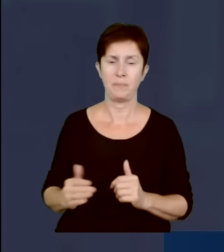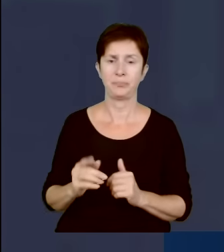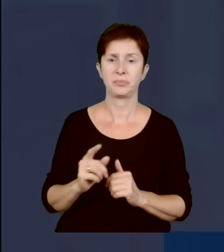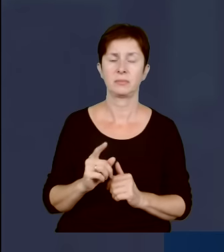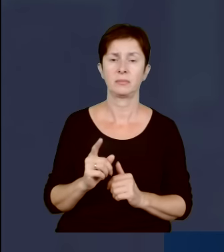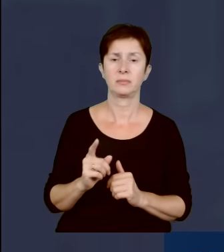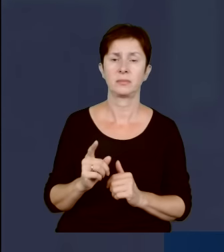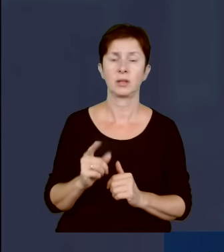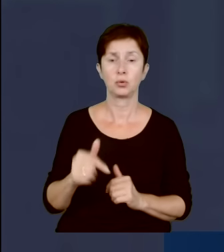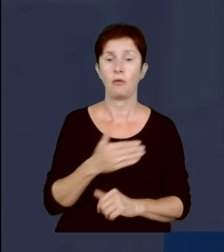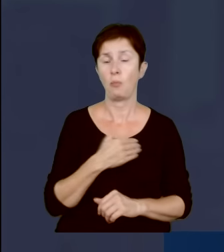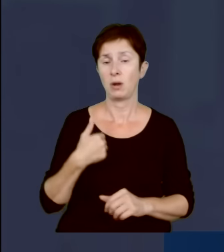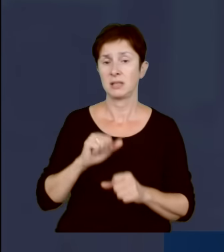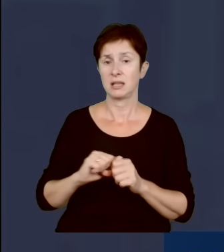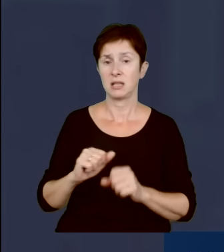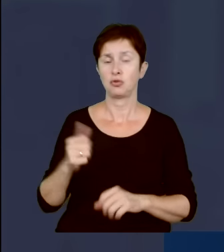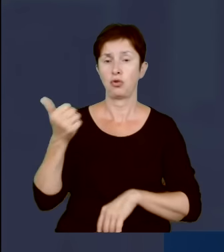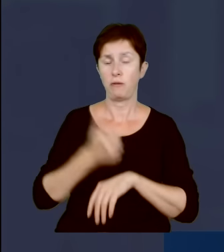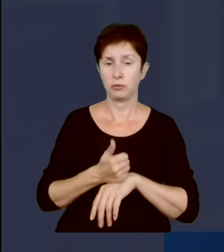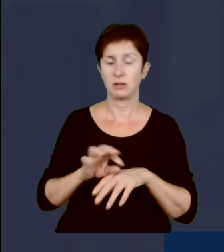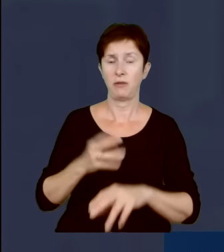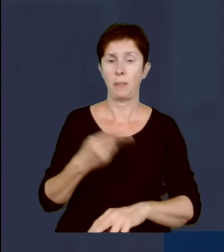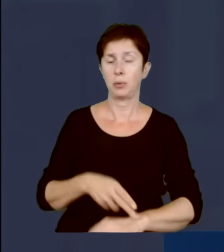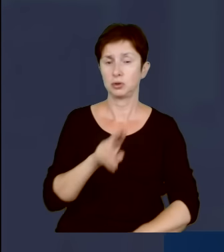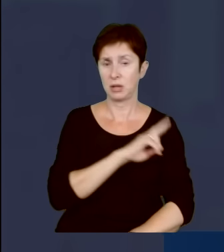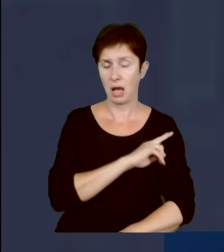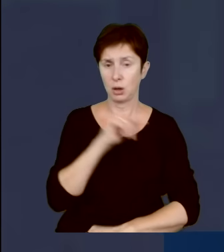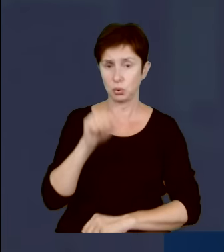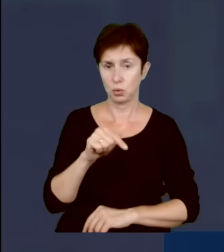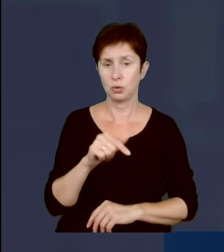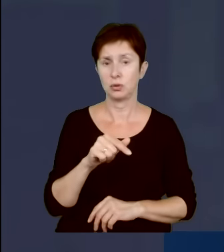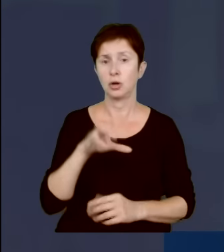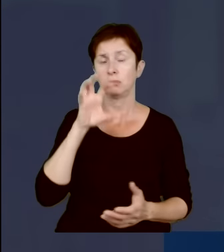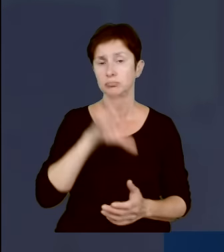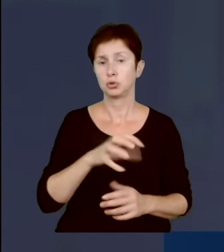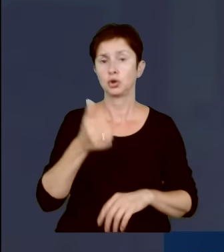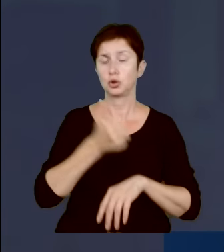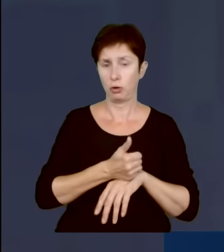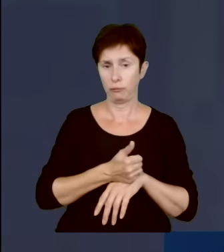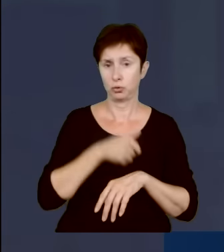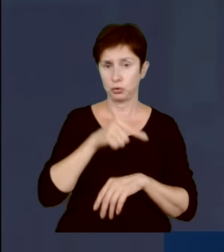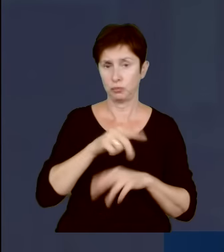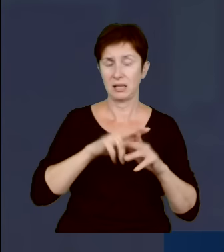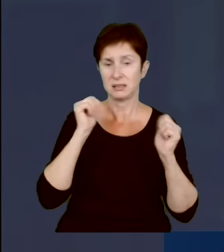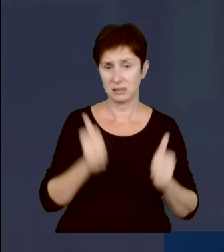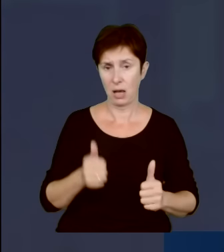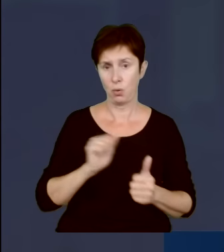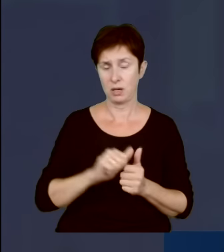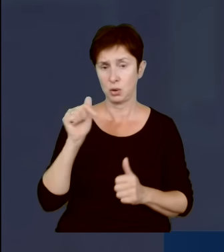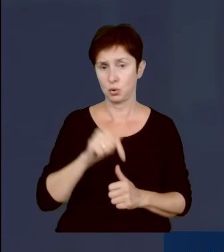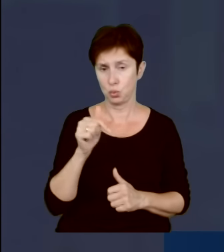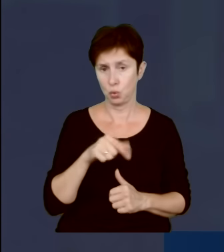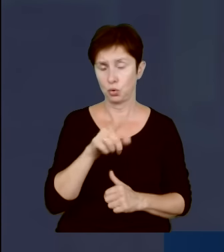dowództwo w Poznaniu V Korpusu Sił Lądowych Stanów Zjednoczonych, które jest na stałe w naszym kraju. A więc to jest